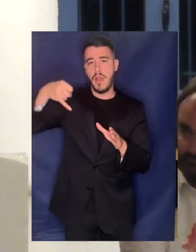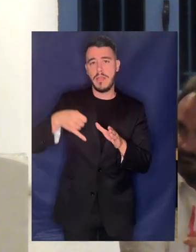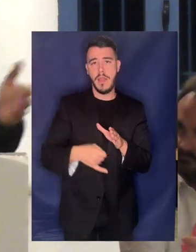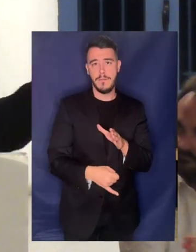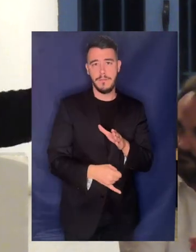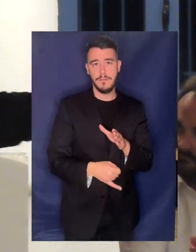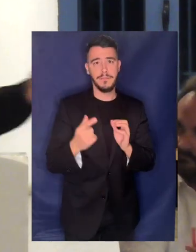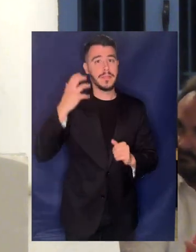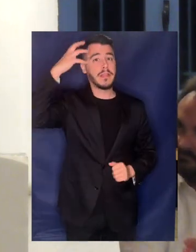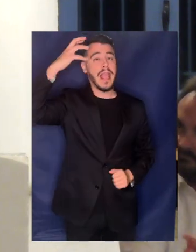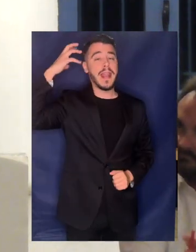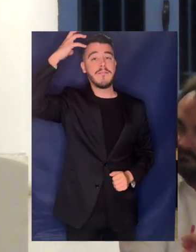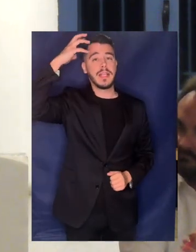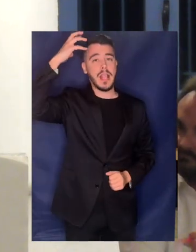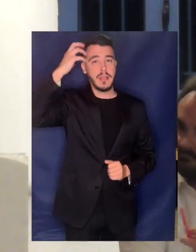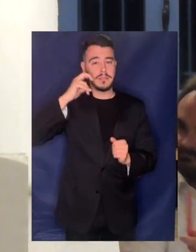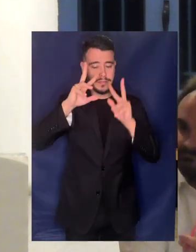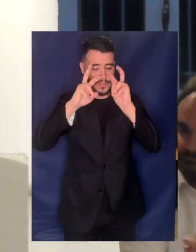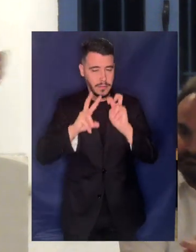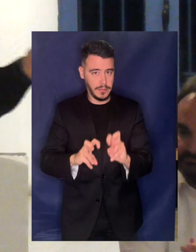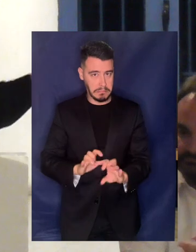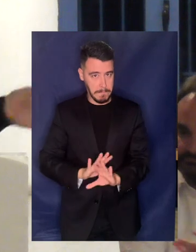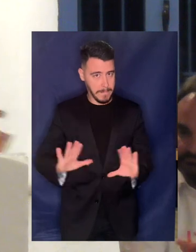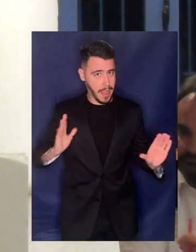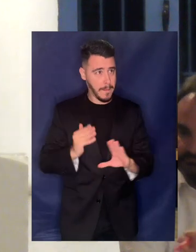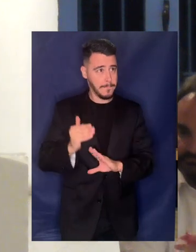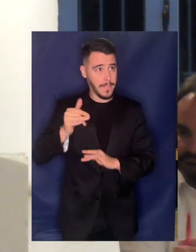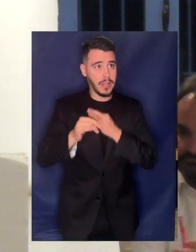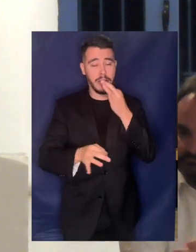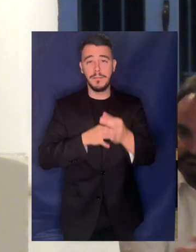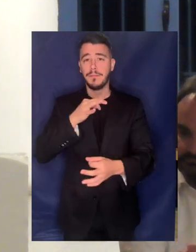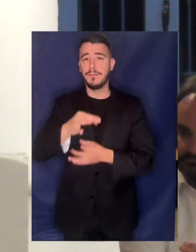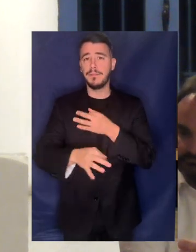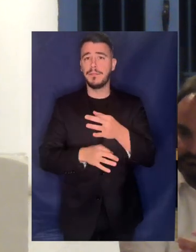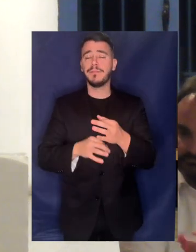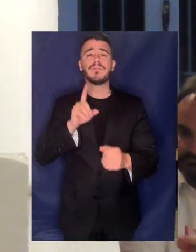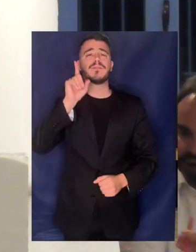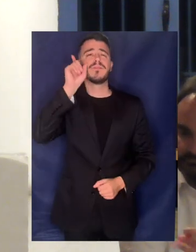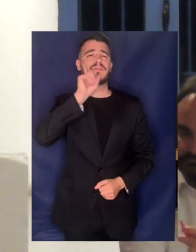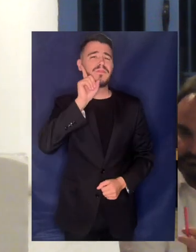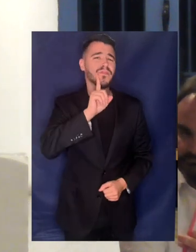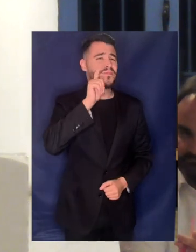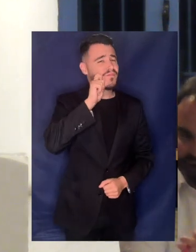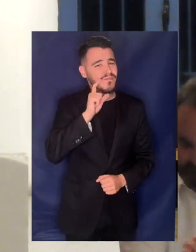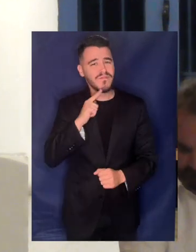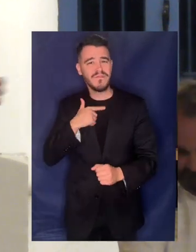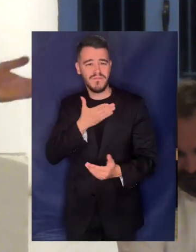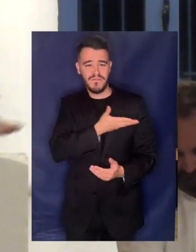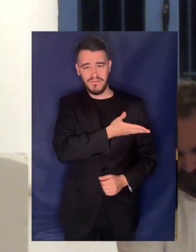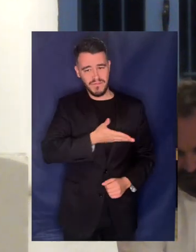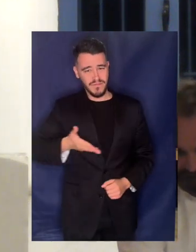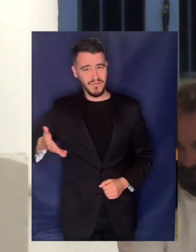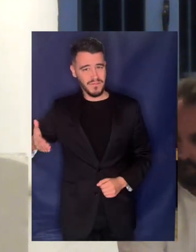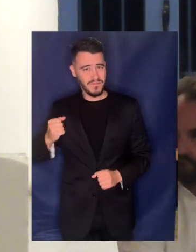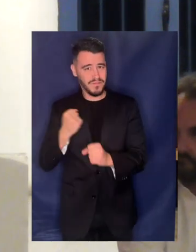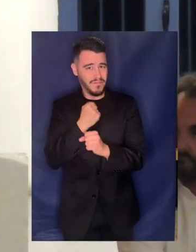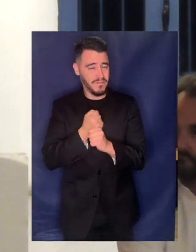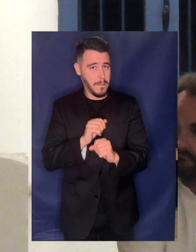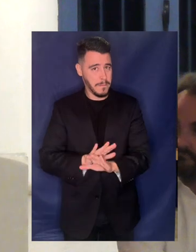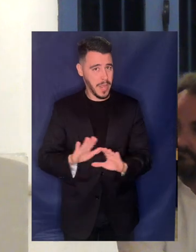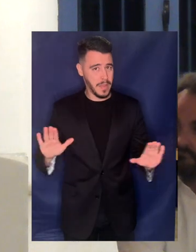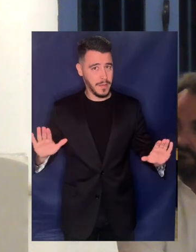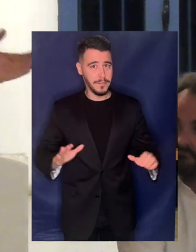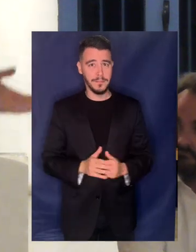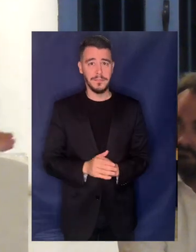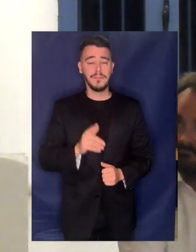μελετητές οι σύντροφοι οι συντρόφισσα που έχουν συμβάλει στην μελέτη θα ήταν εδώ και